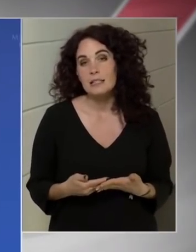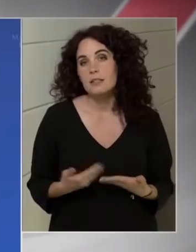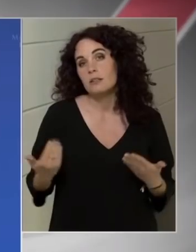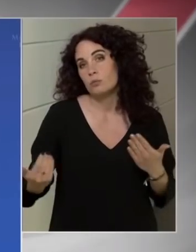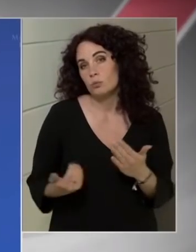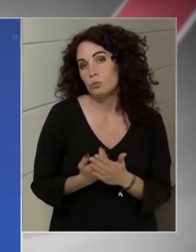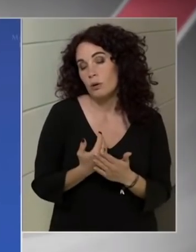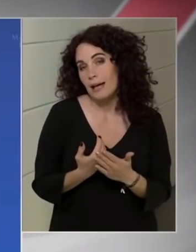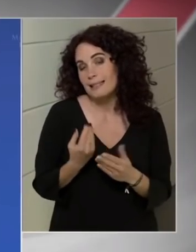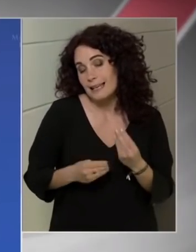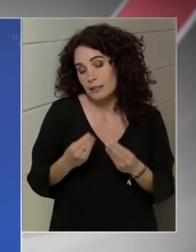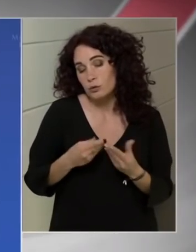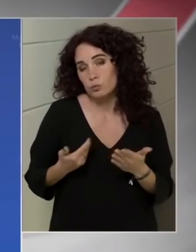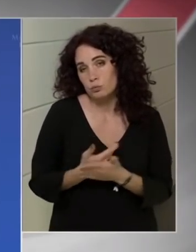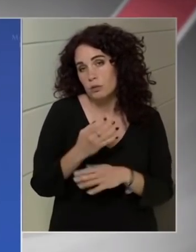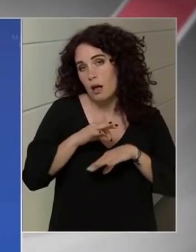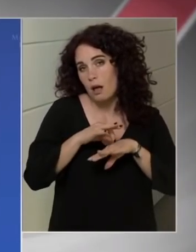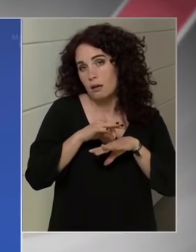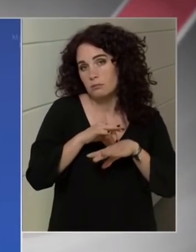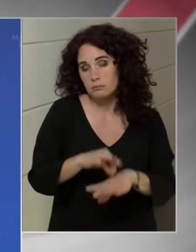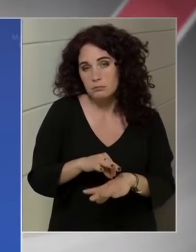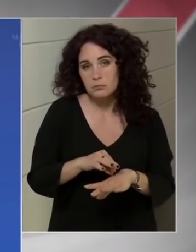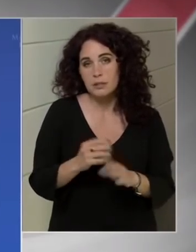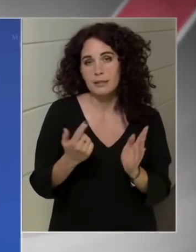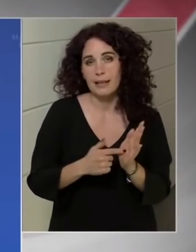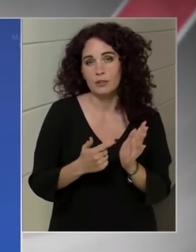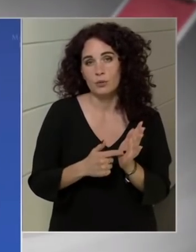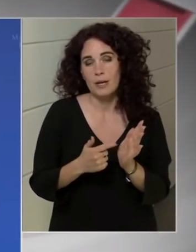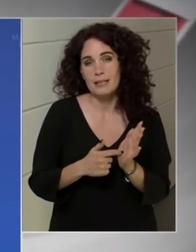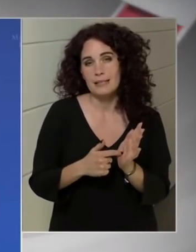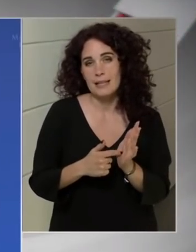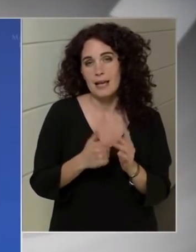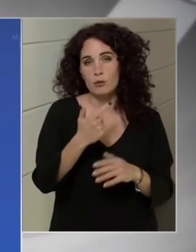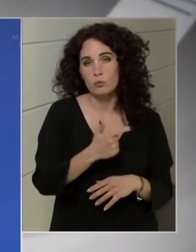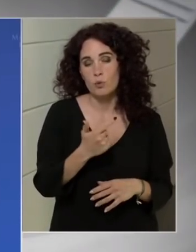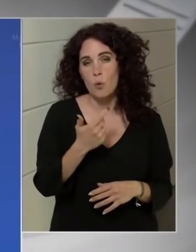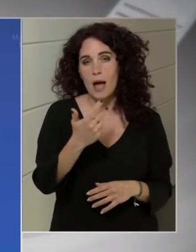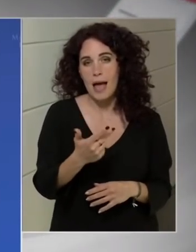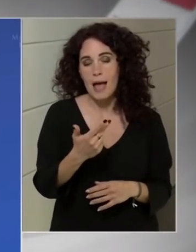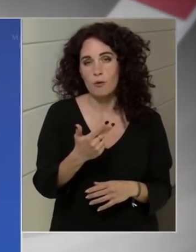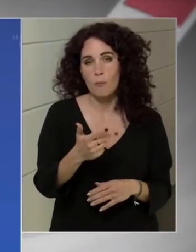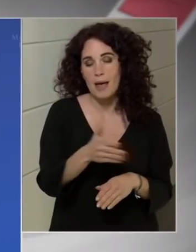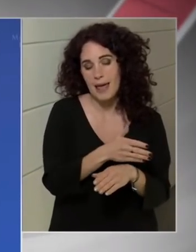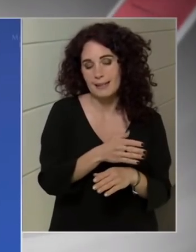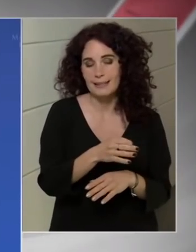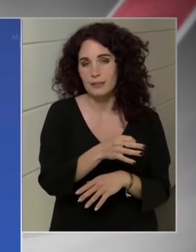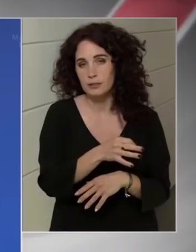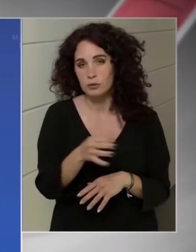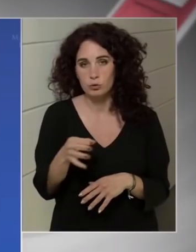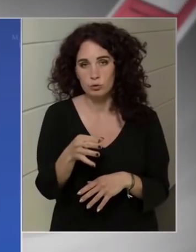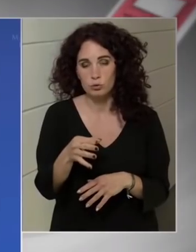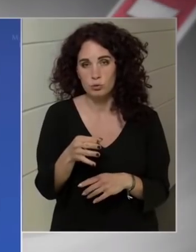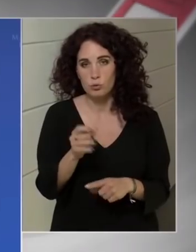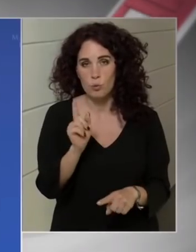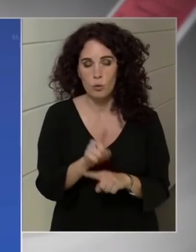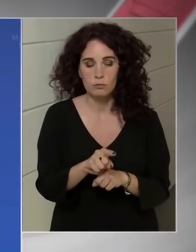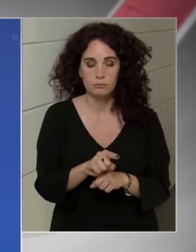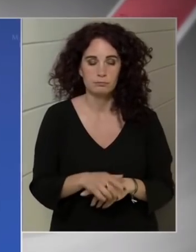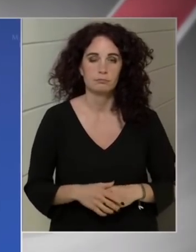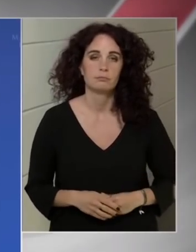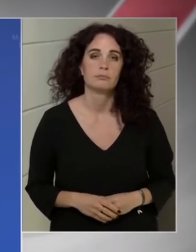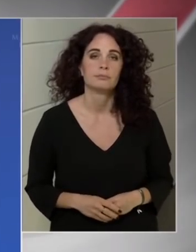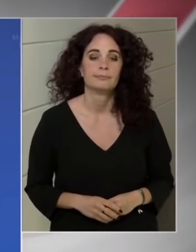reklámozással, ami adott esetben